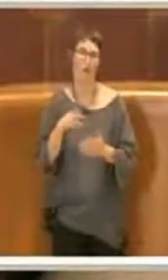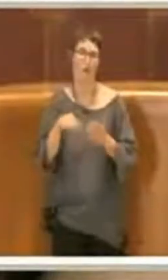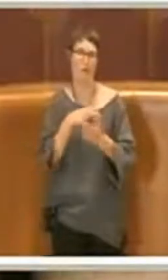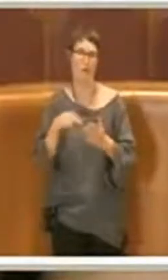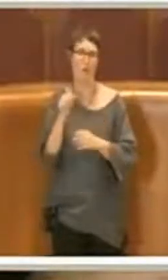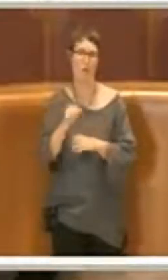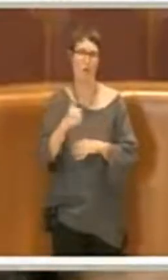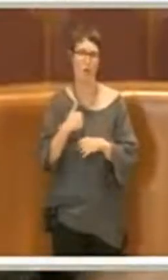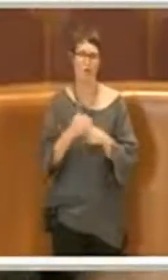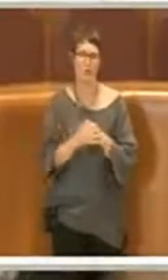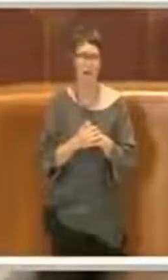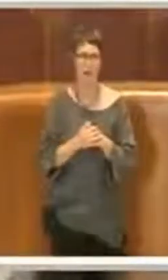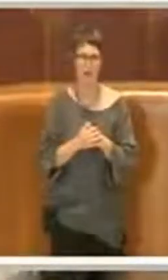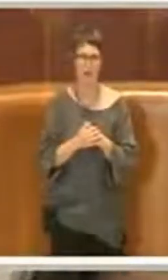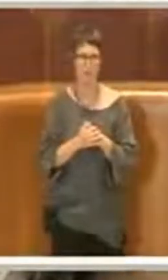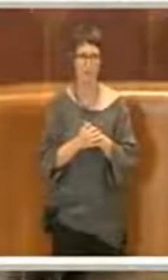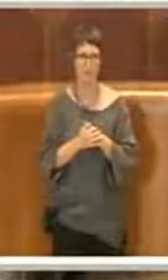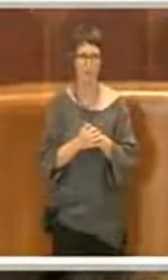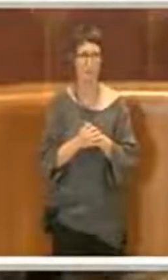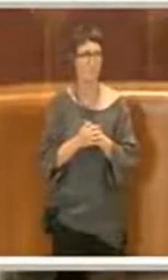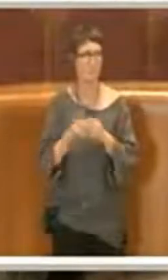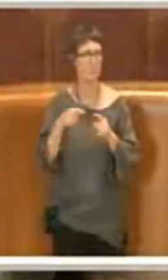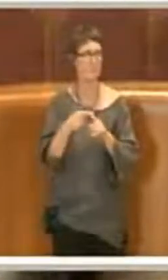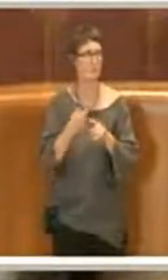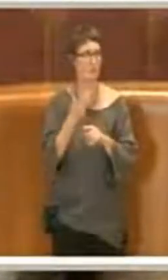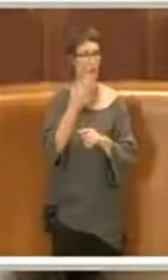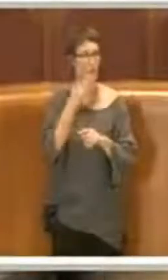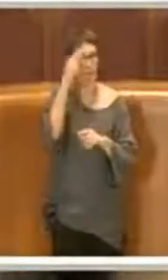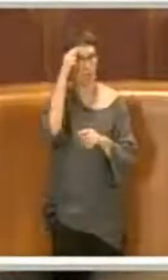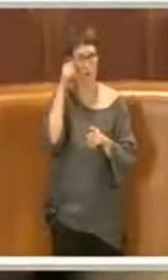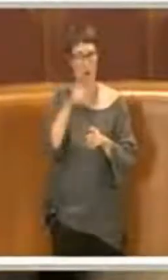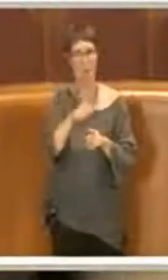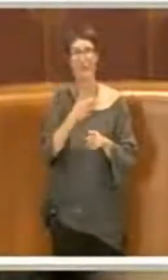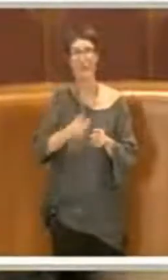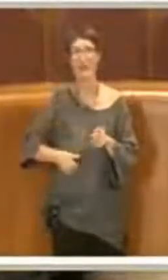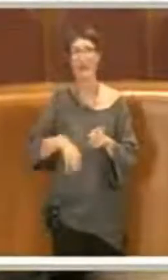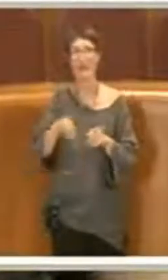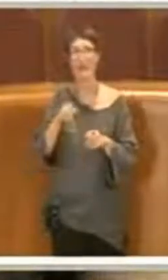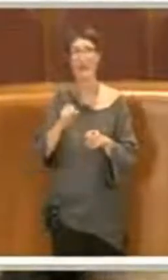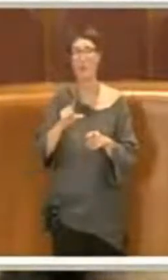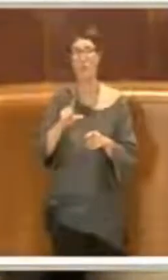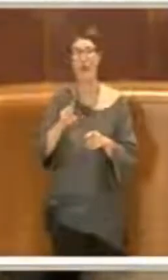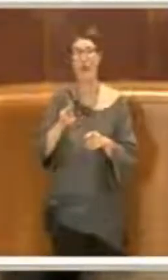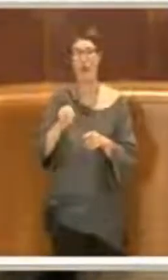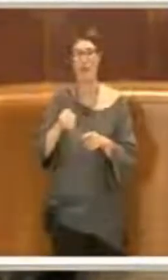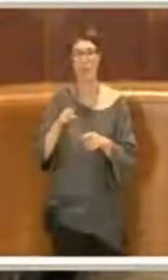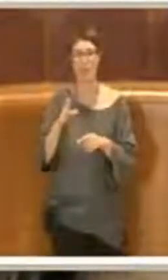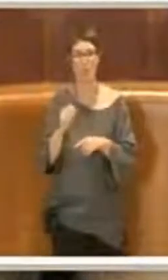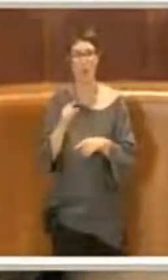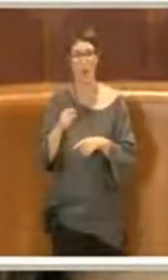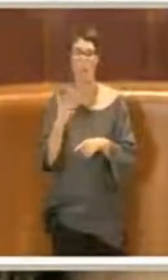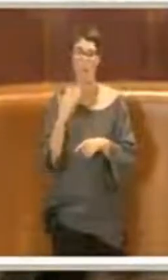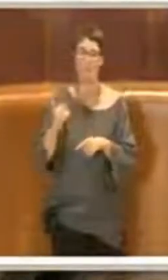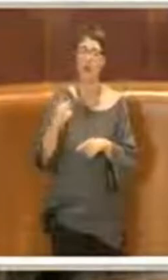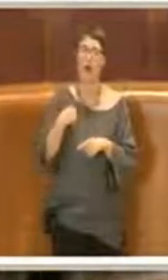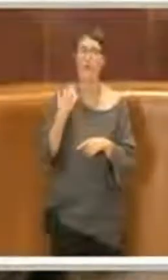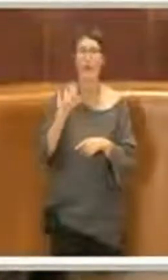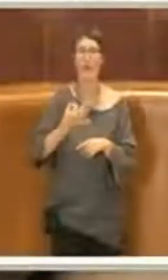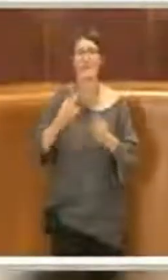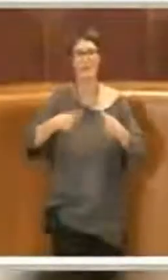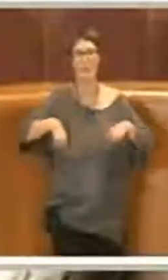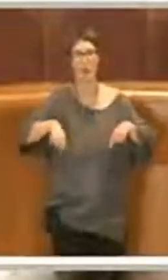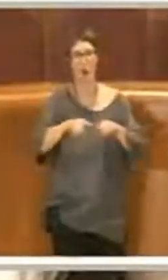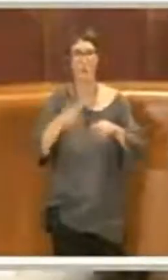E oltretutto voglio ricordare al consigliere Palumbo che mi convoca sempre in commissione e